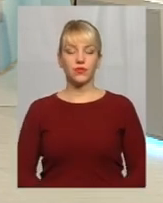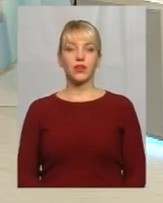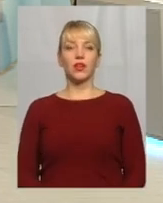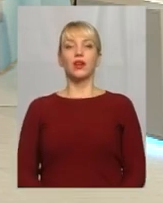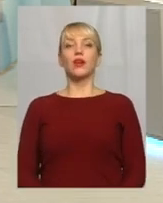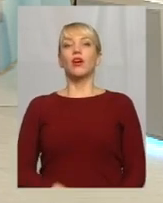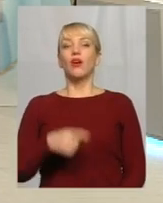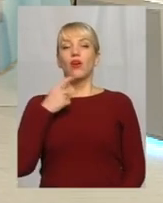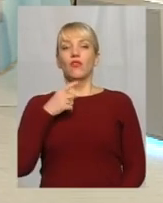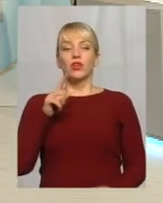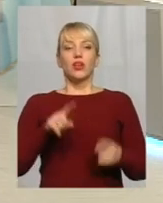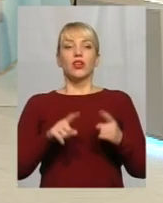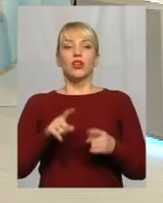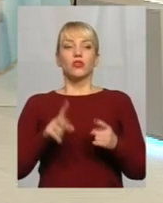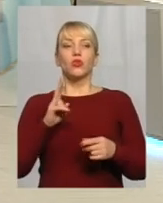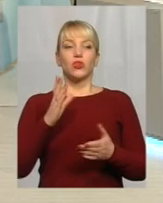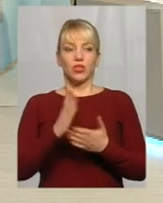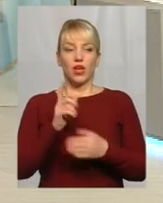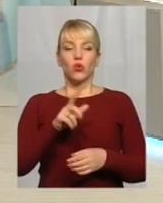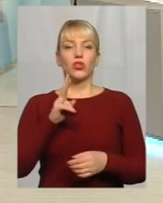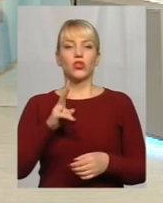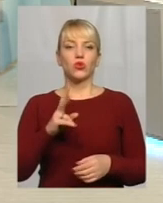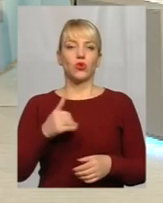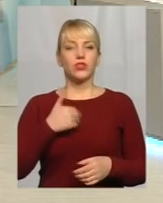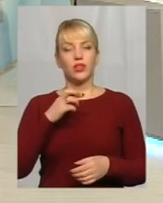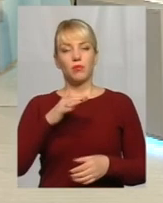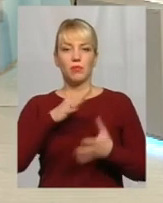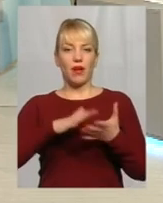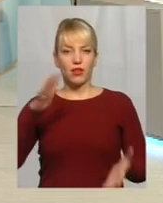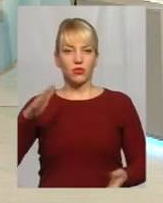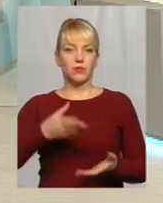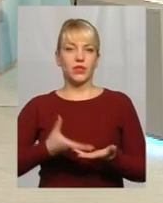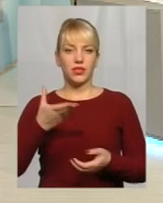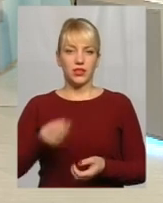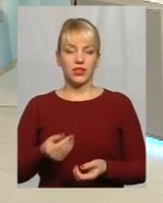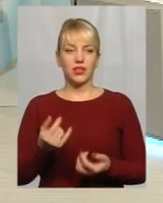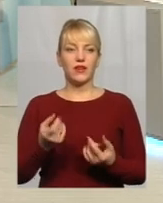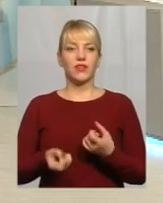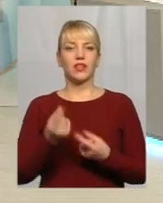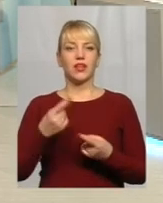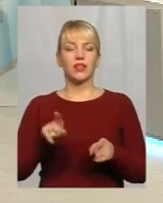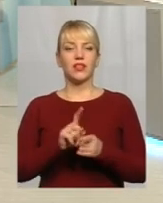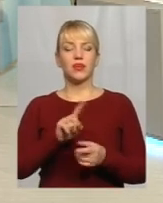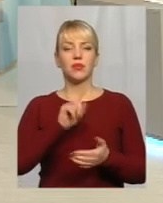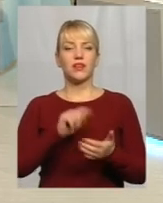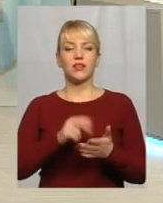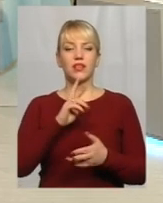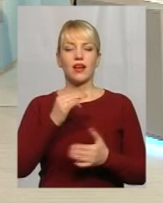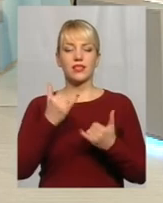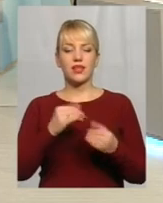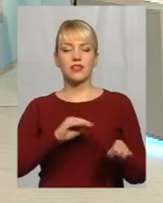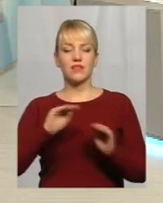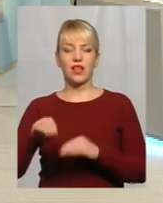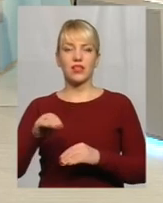рідко, напевно, є ліди, які хотіли б платити більше Тоді виникає питання, як зараз встановити лічильник І чи в